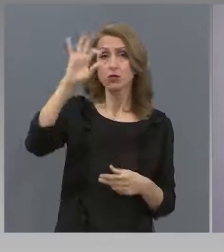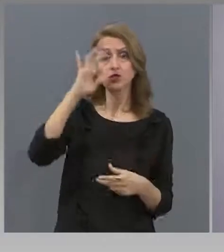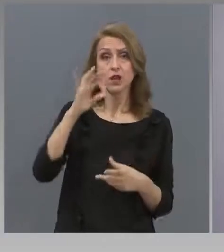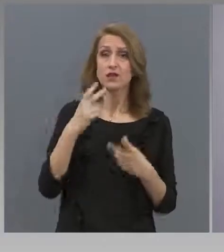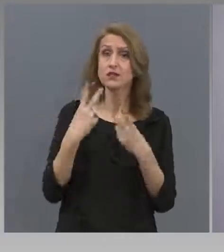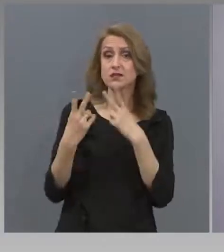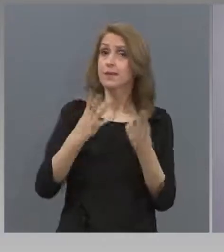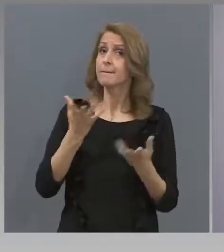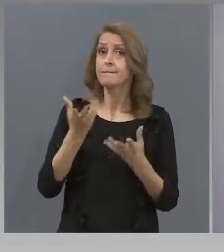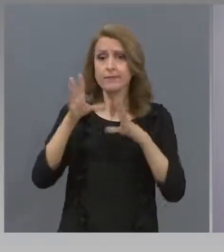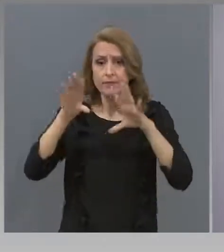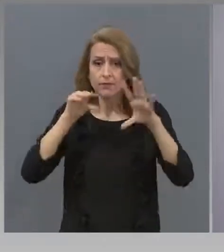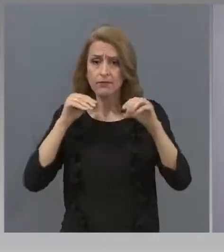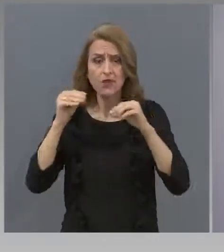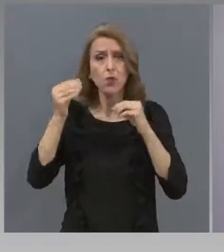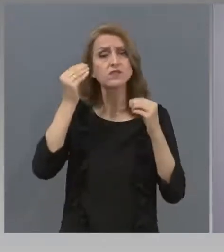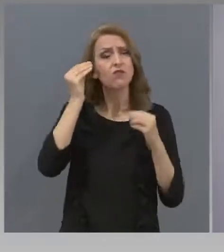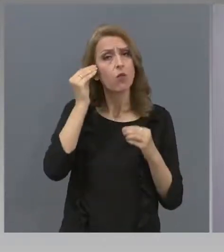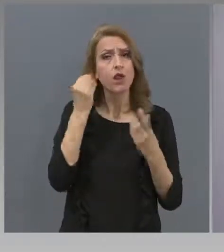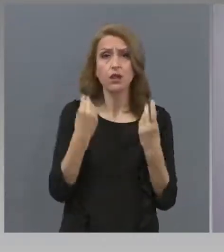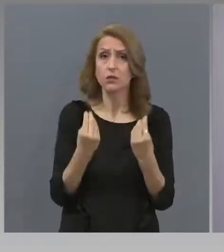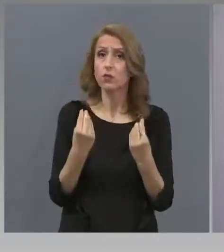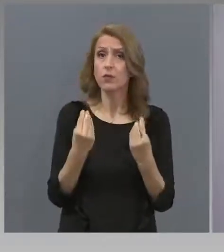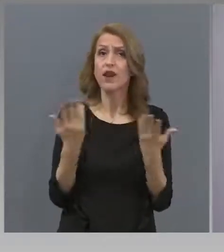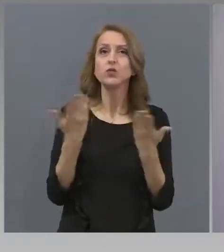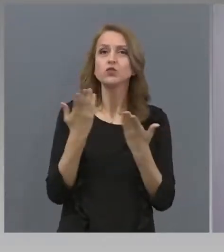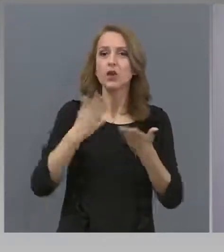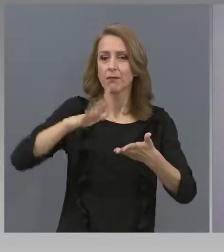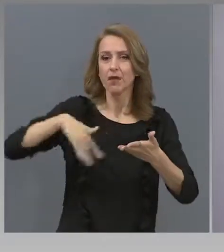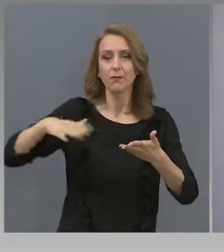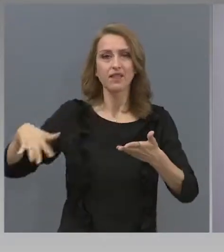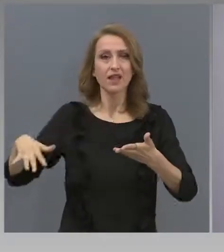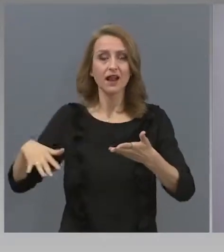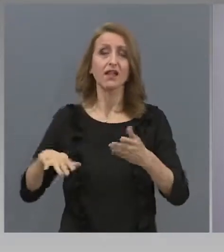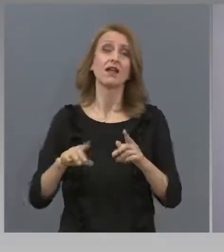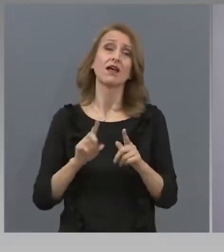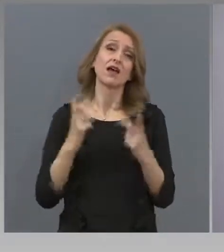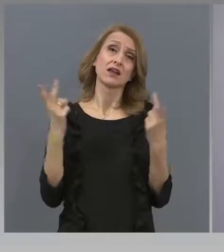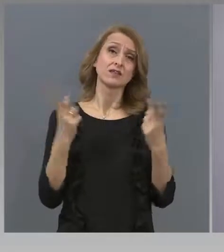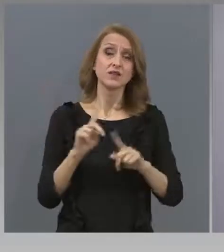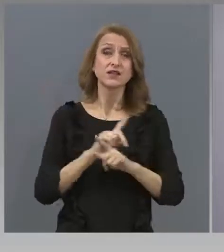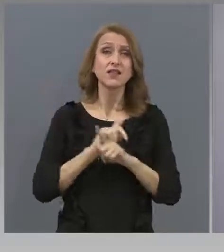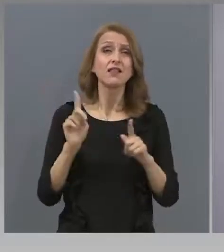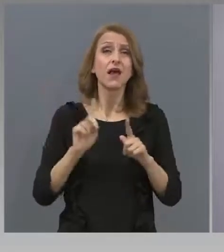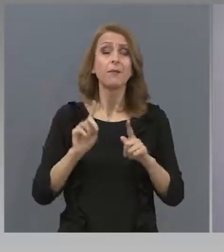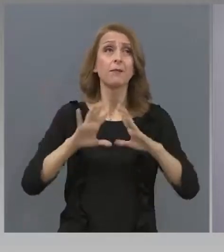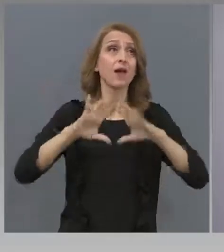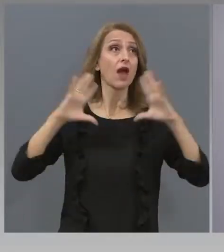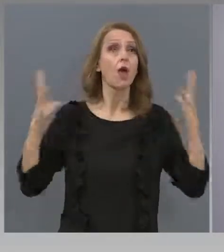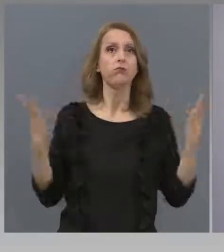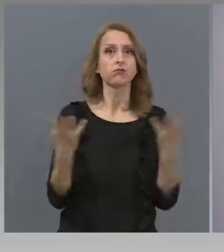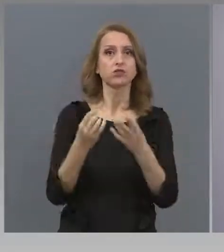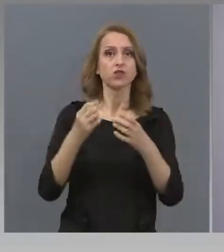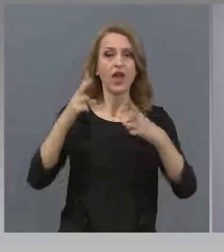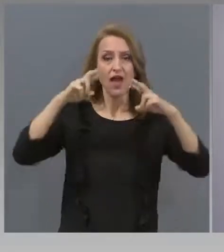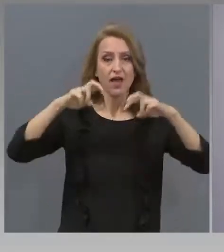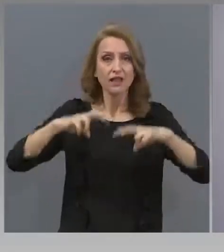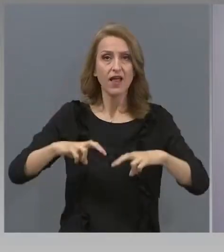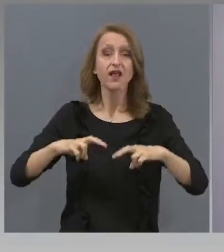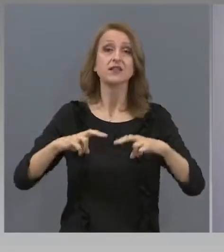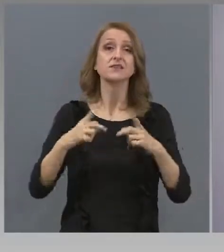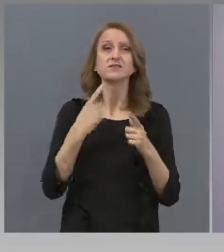Разбира се, няма такъв цялостен анализ, който да ни го потвърди това. Нашите анализи в момента са частични. Най-добрите анализи дават